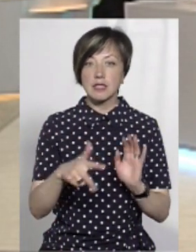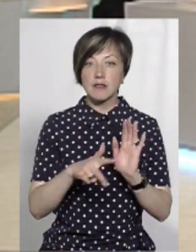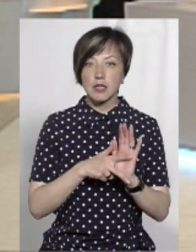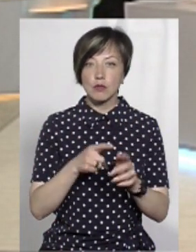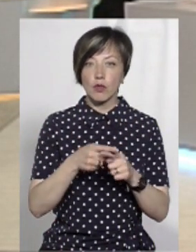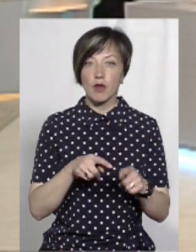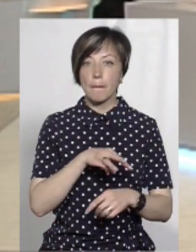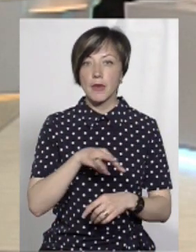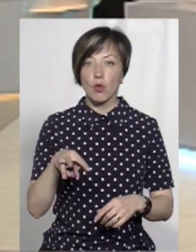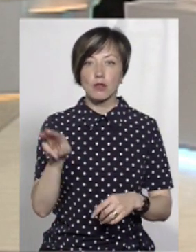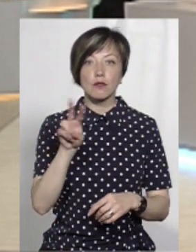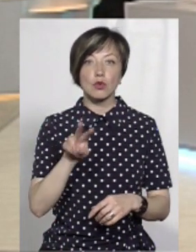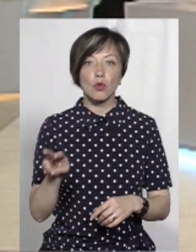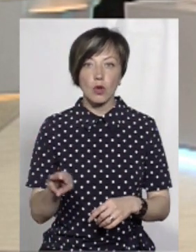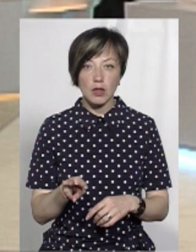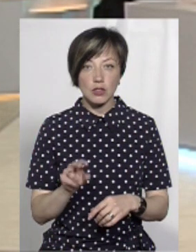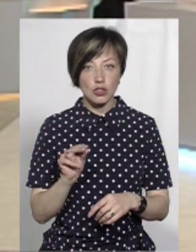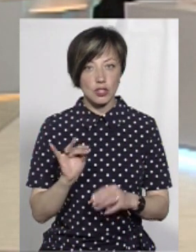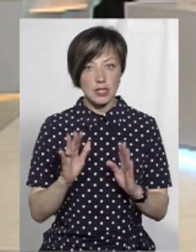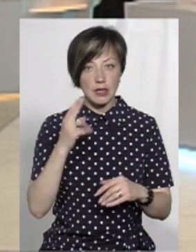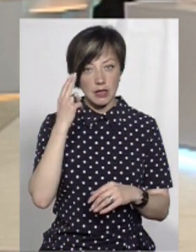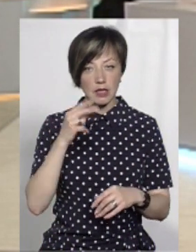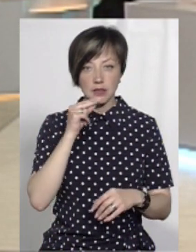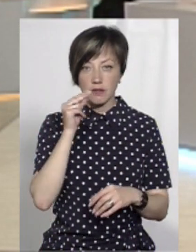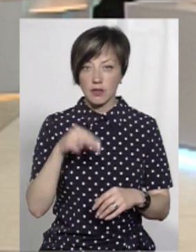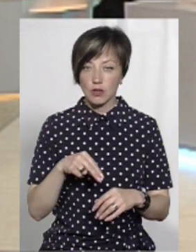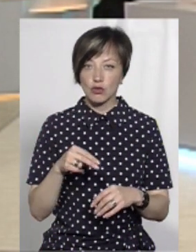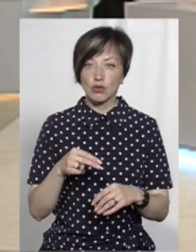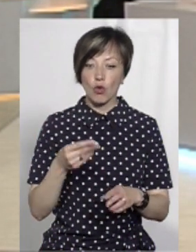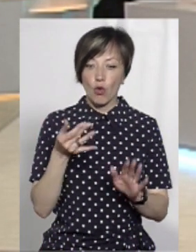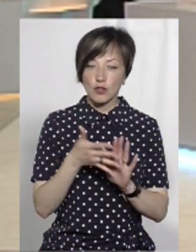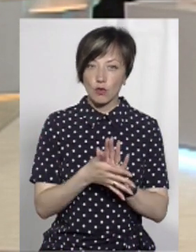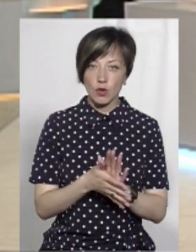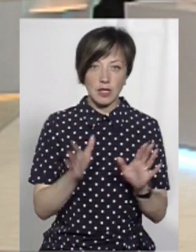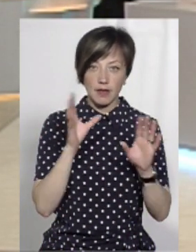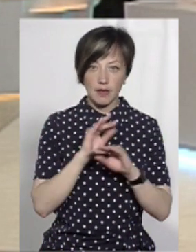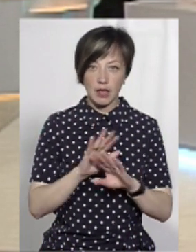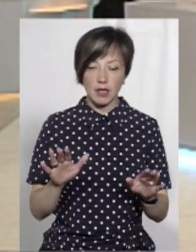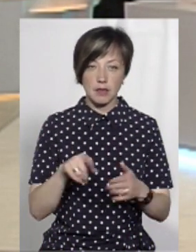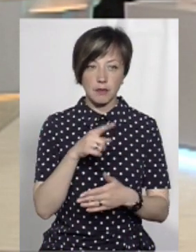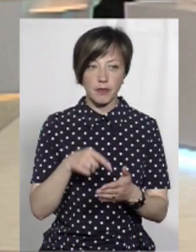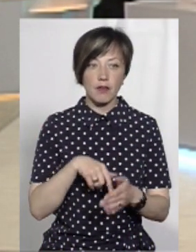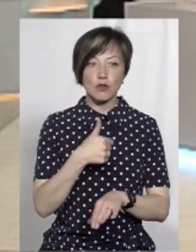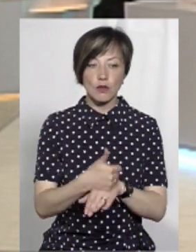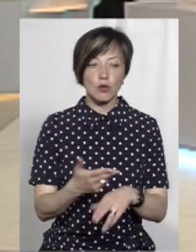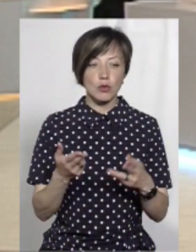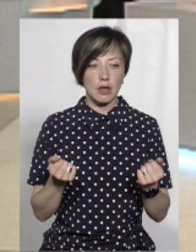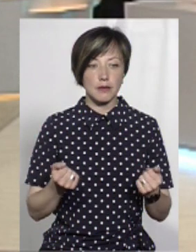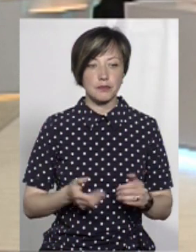,5 мільйонів доларів. Чи тільки китайці винні в тому, що освоїти їх не вдається? В основному так.